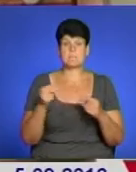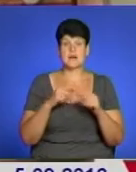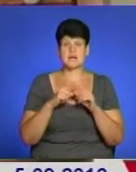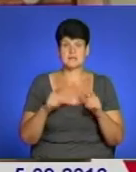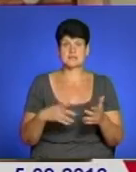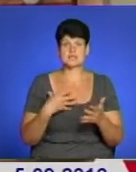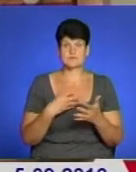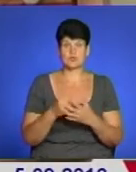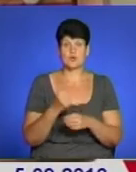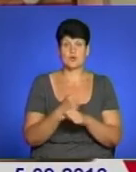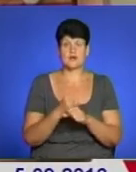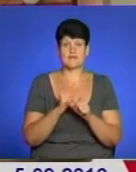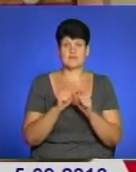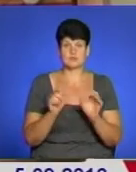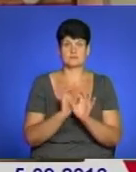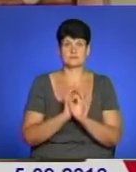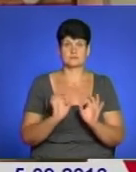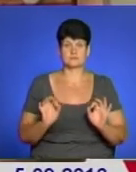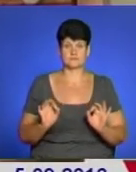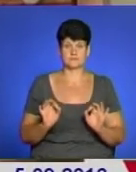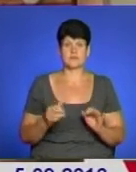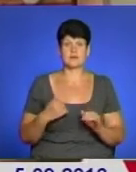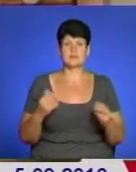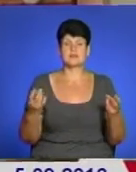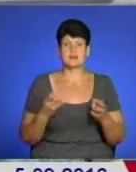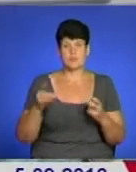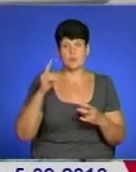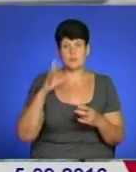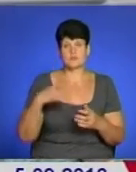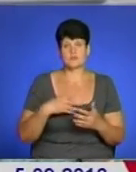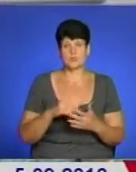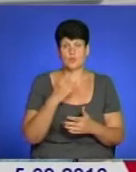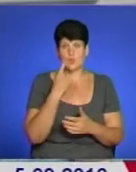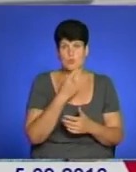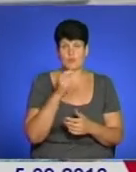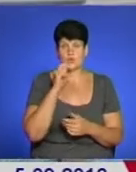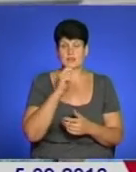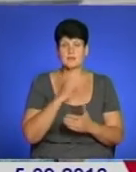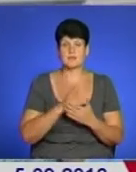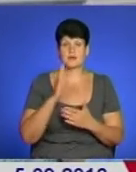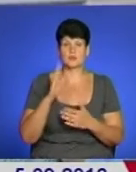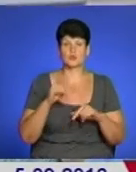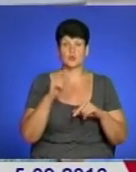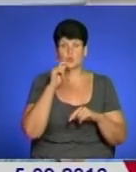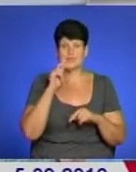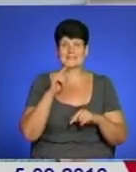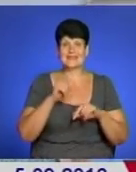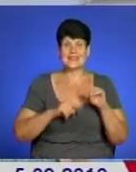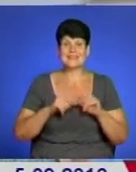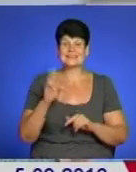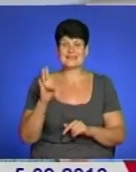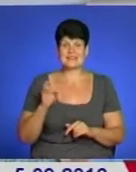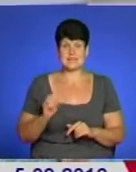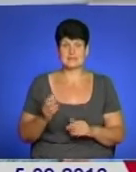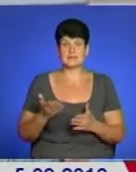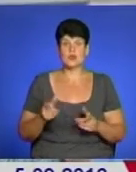чудово, прекрасно, багато. Нам треба популяризувати свою мову. У країні повинно бути українське, рідне. Там, де